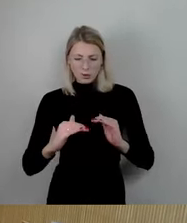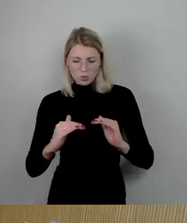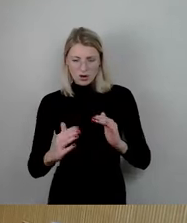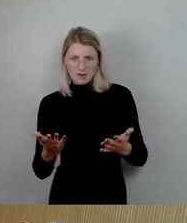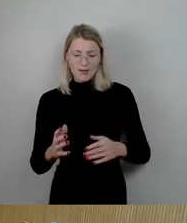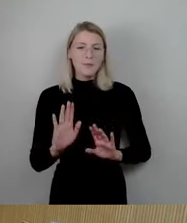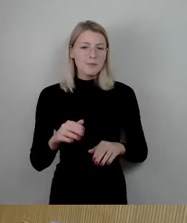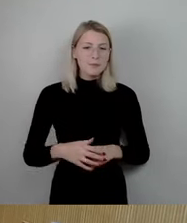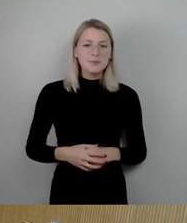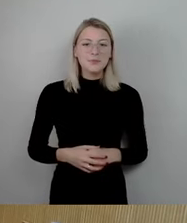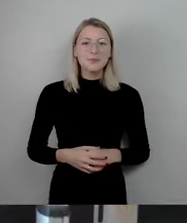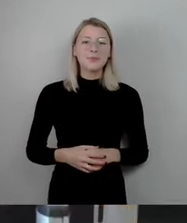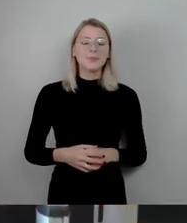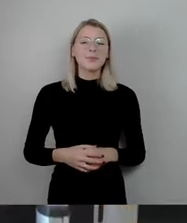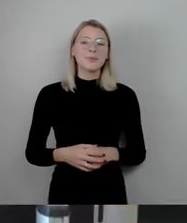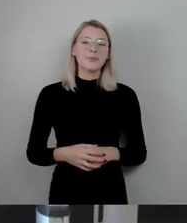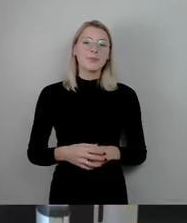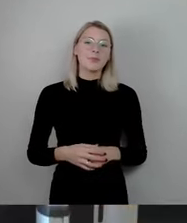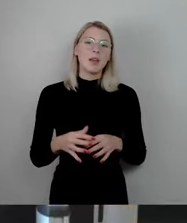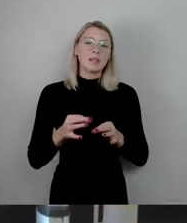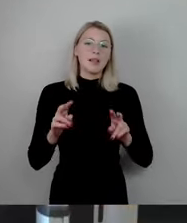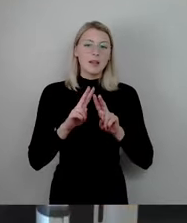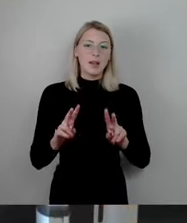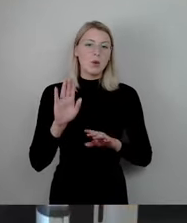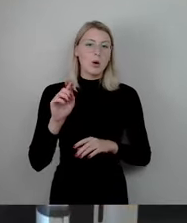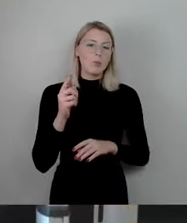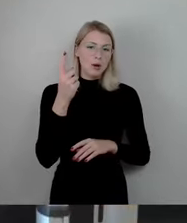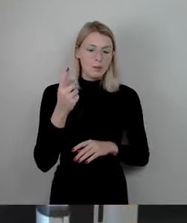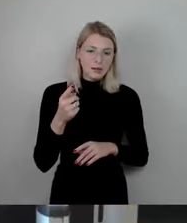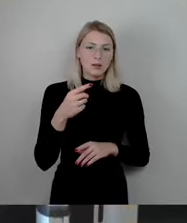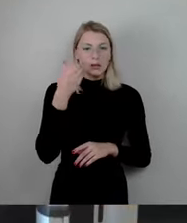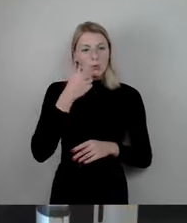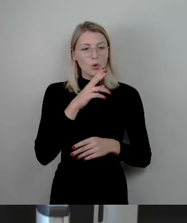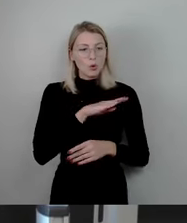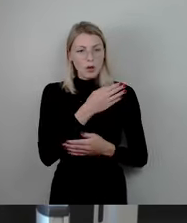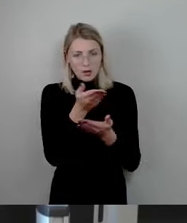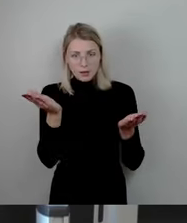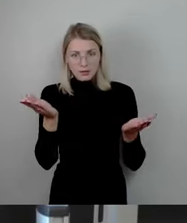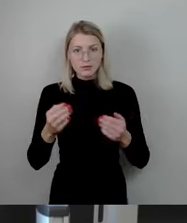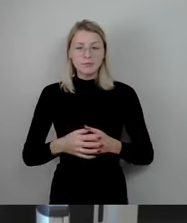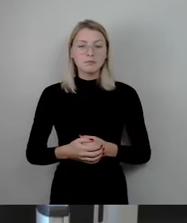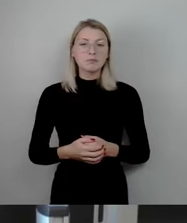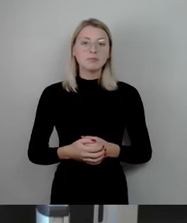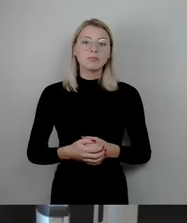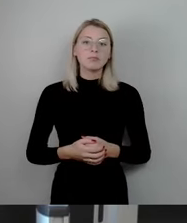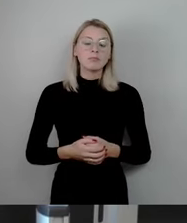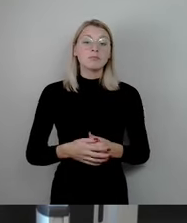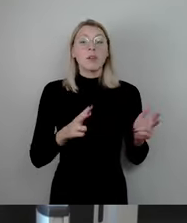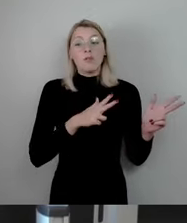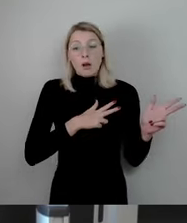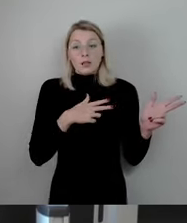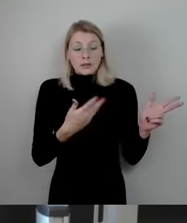Sehr geehrter Herr Oberbürgermeister, liebe Kolleginnen und Kollegen, man muss schon ganz ehrlich sein, dieser Antrag